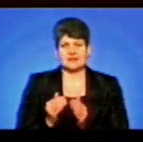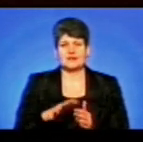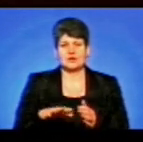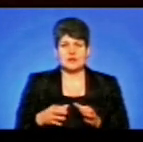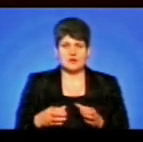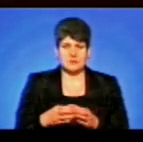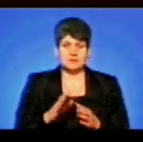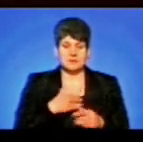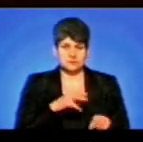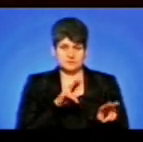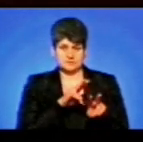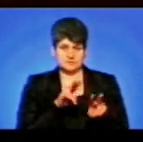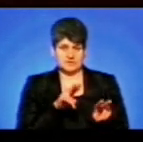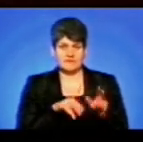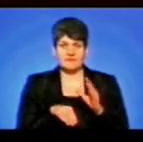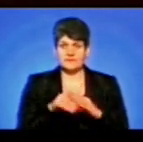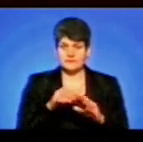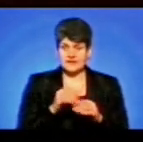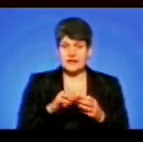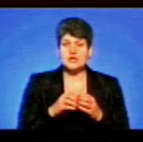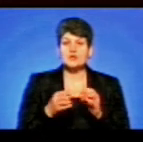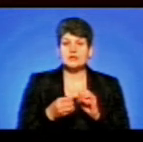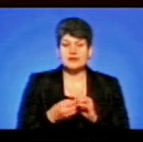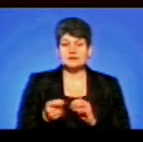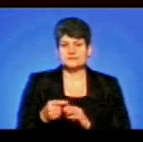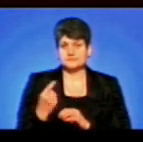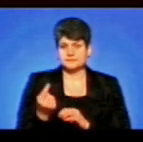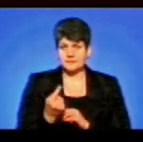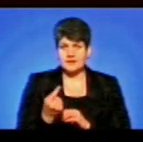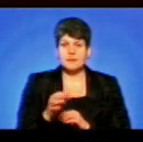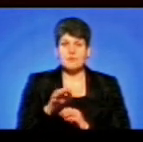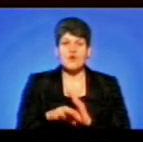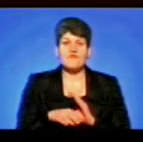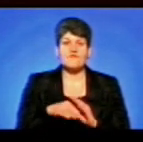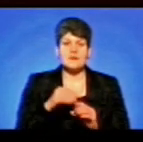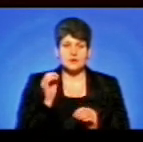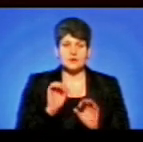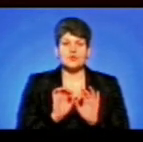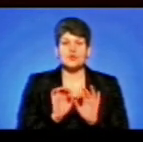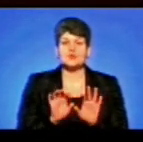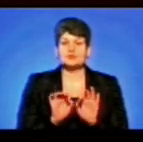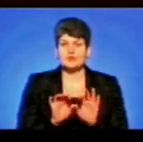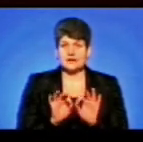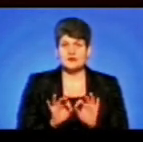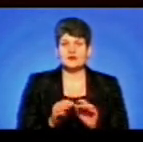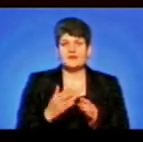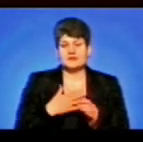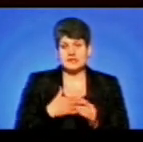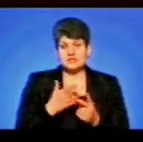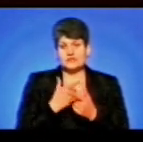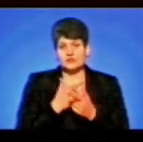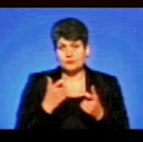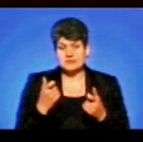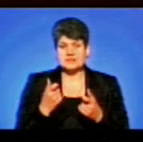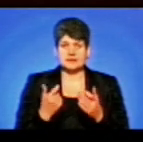Ми будемо відстежувати виборчий процес та його результати на Тернопільщині і про вибори у громадах розповідатимемо. У наших інформаційних